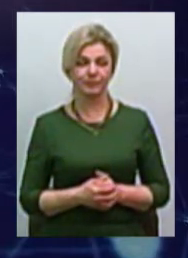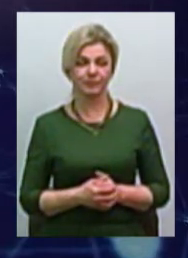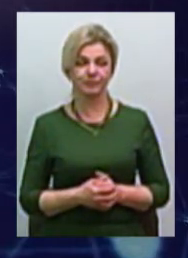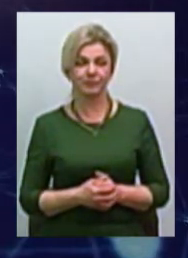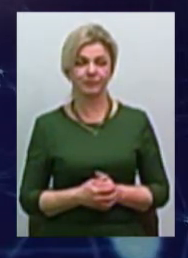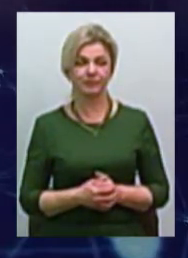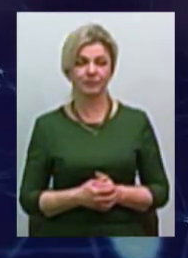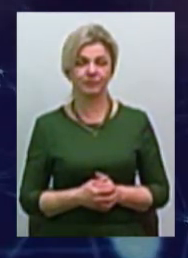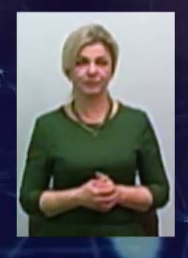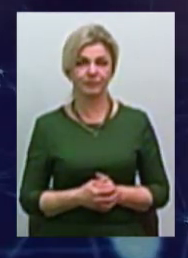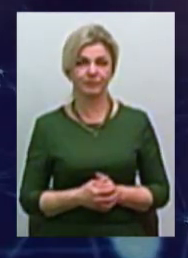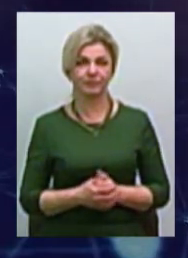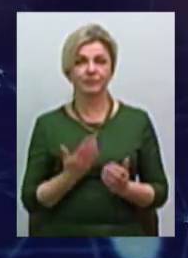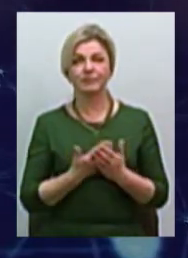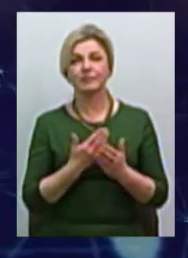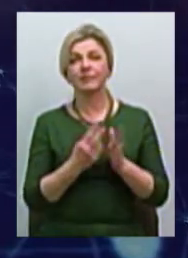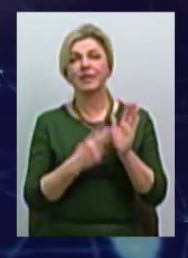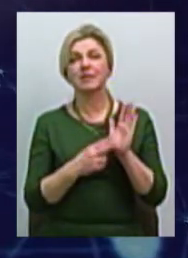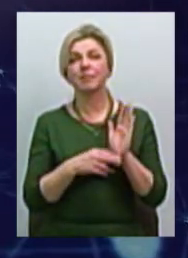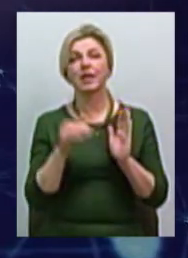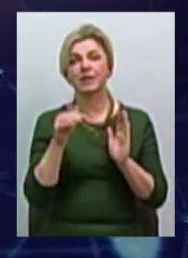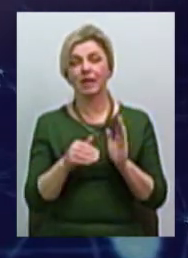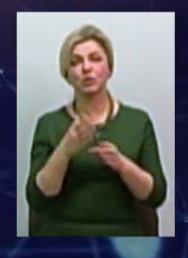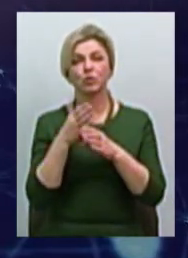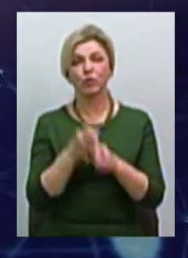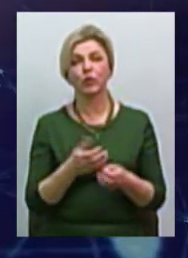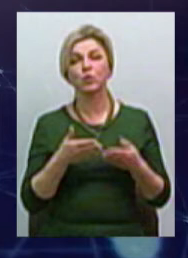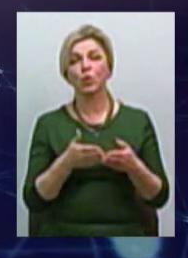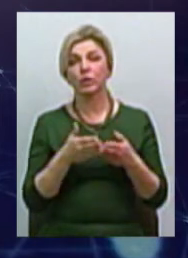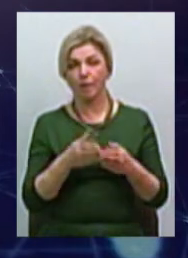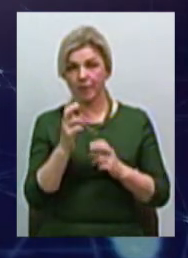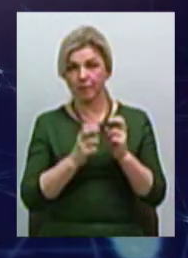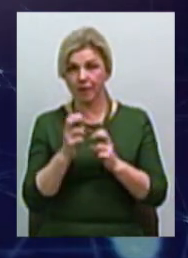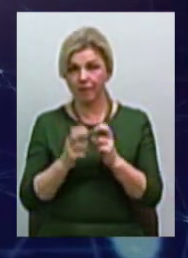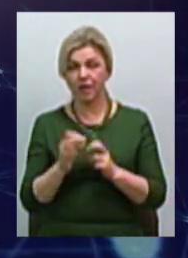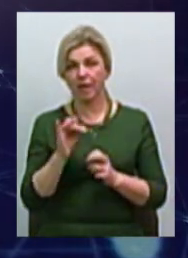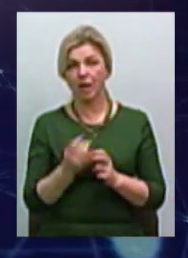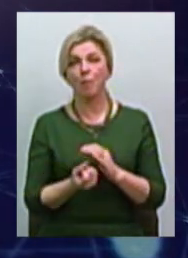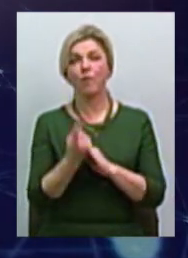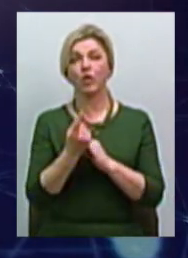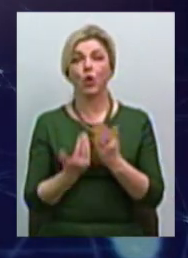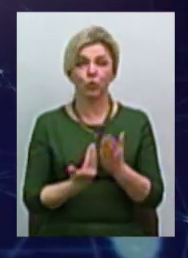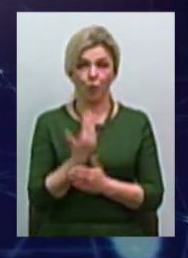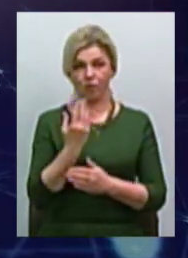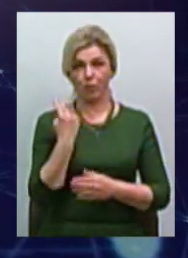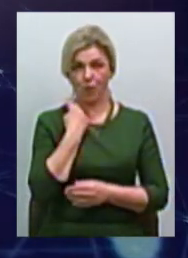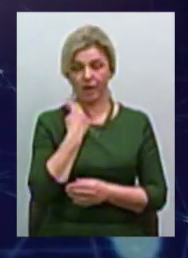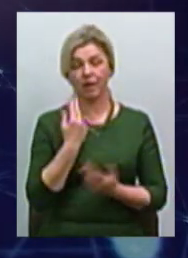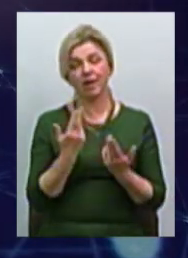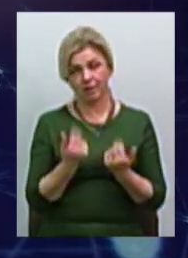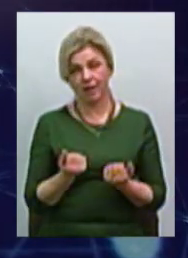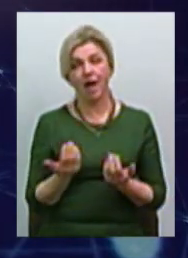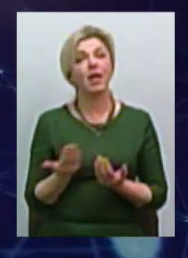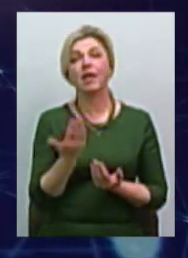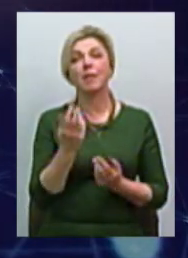на майже 70 тисяч скоротили суднобудівні підприємства, і тим не менш з'явилися нові борги, так? Так, на жаль. Які саме